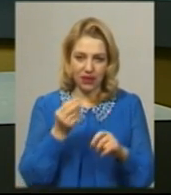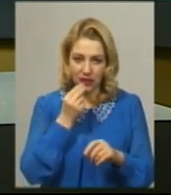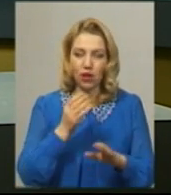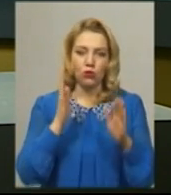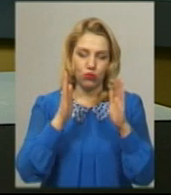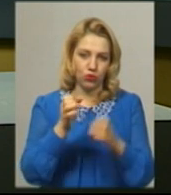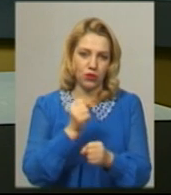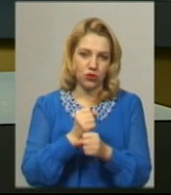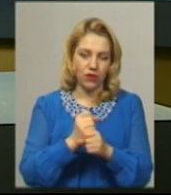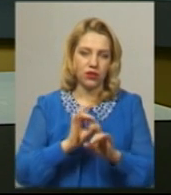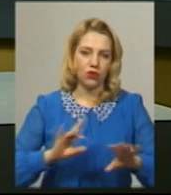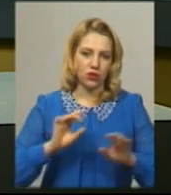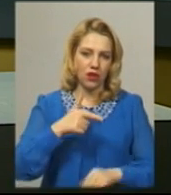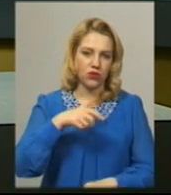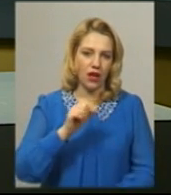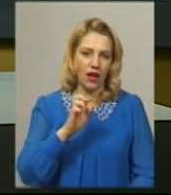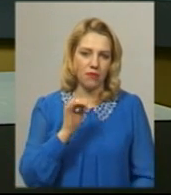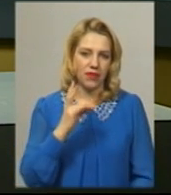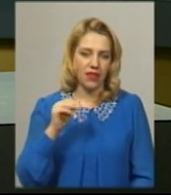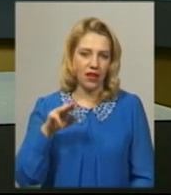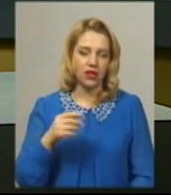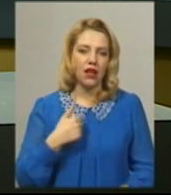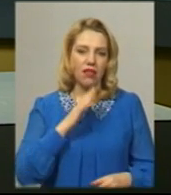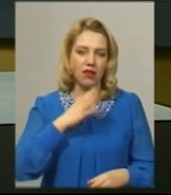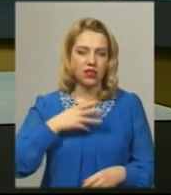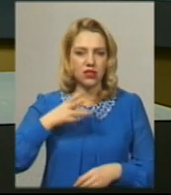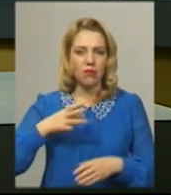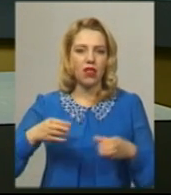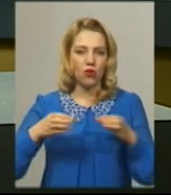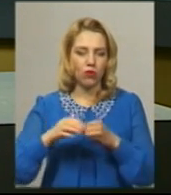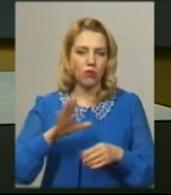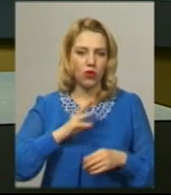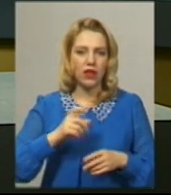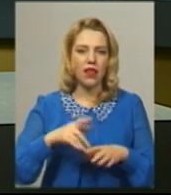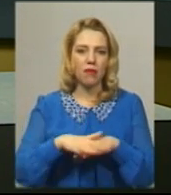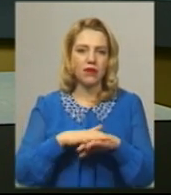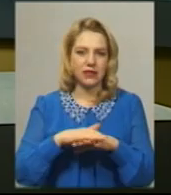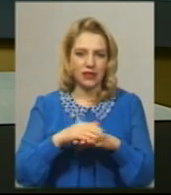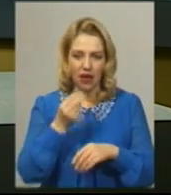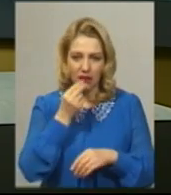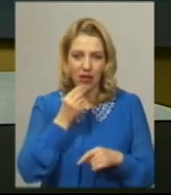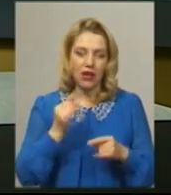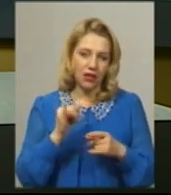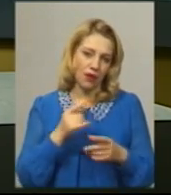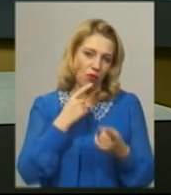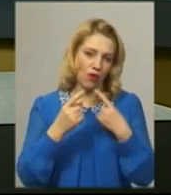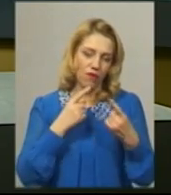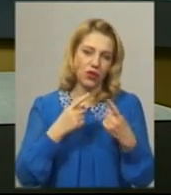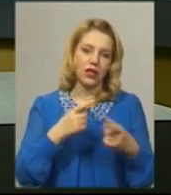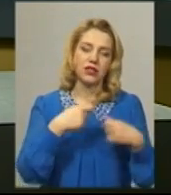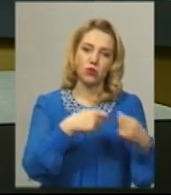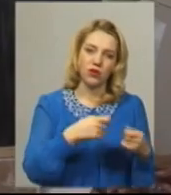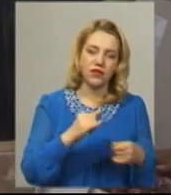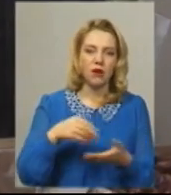Габінет. Наша знімальна група побувала на одному із продовольчих ринків обласного центру та поспілкувалася з продавцями та покупцями.